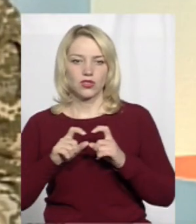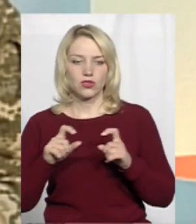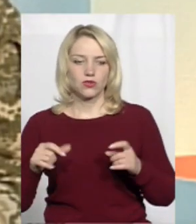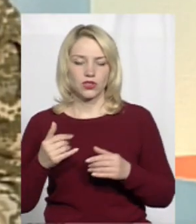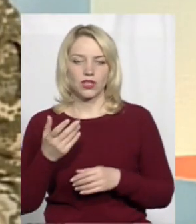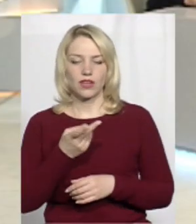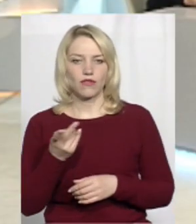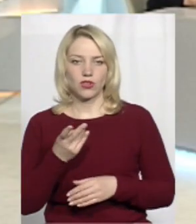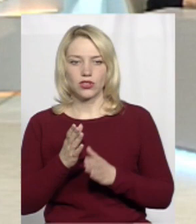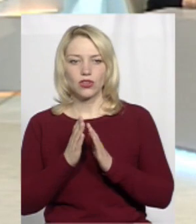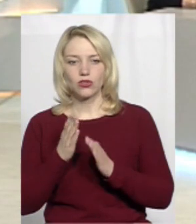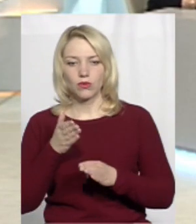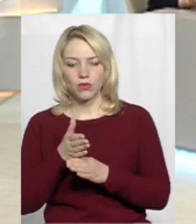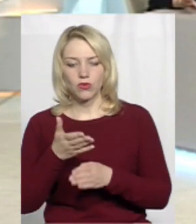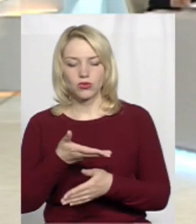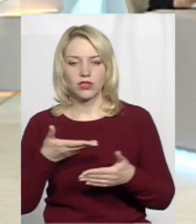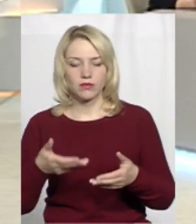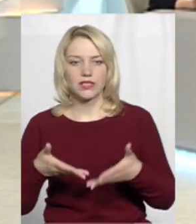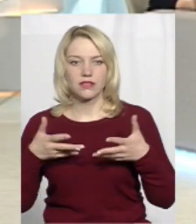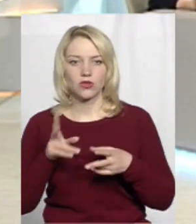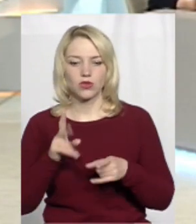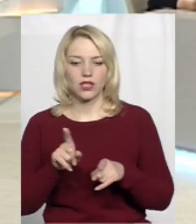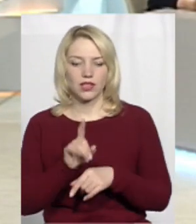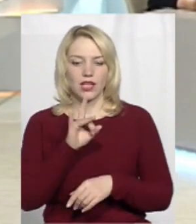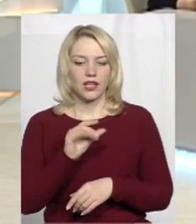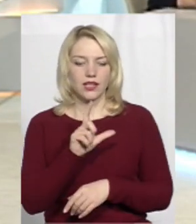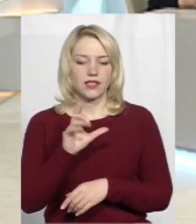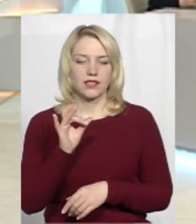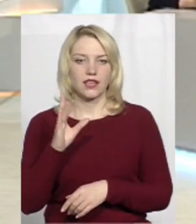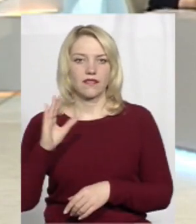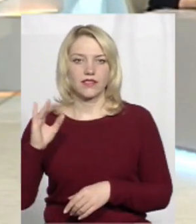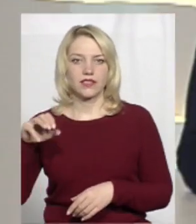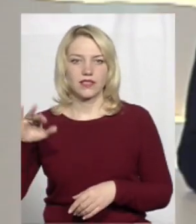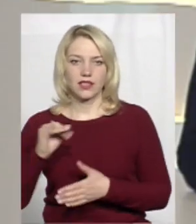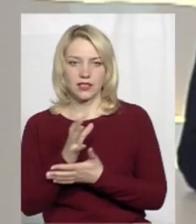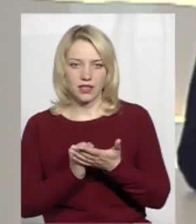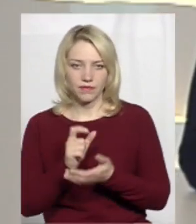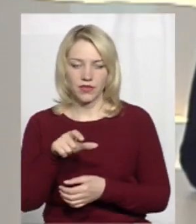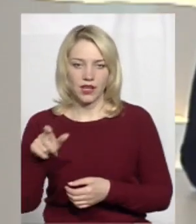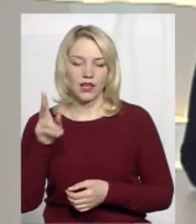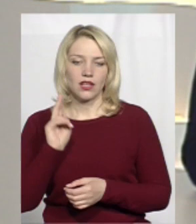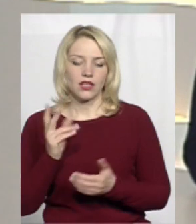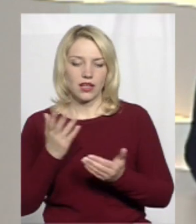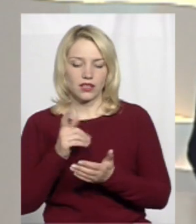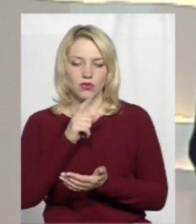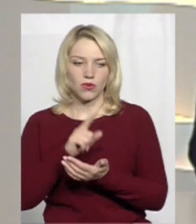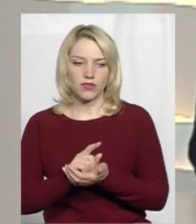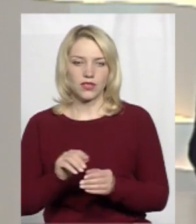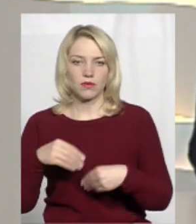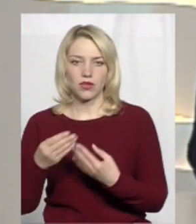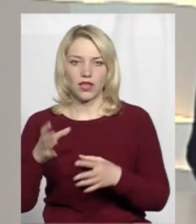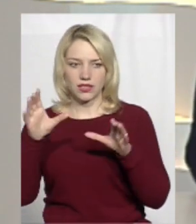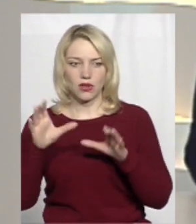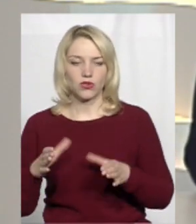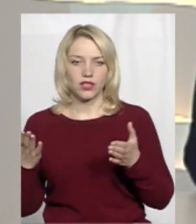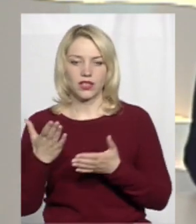І вони допоможуть нам з'ясувати, хто такі резервісти, які обов'язки покладені на них законом, та